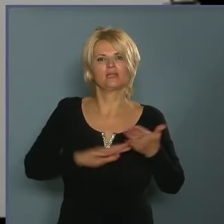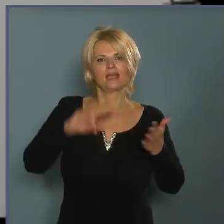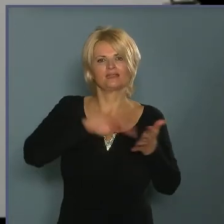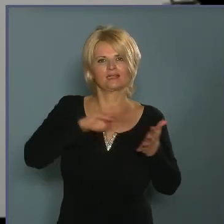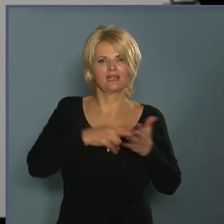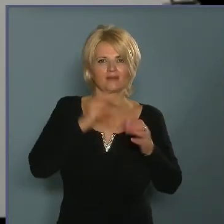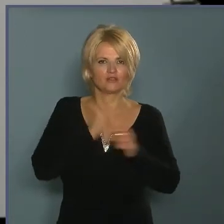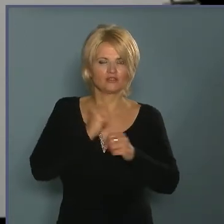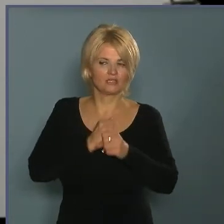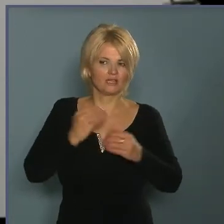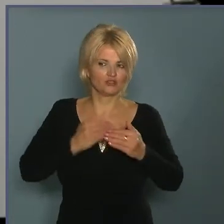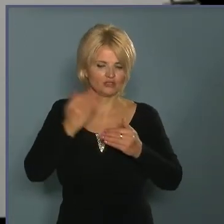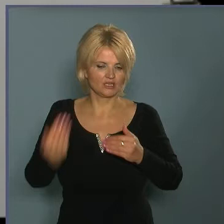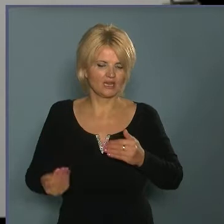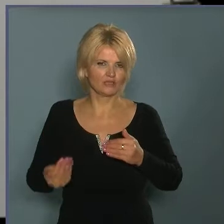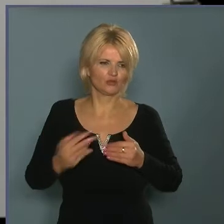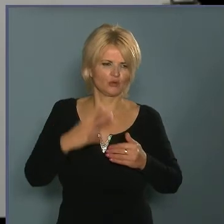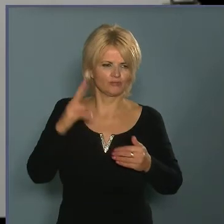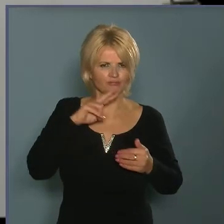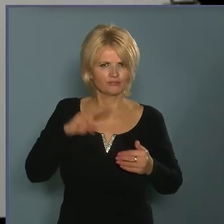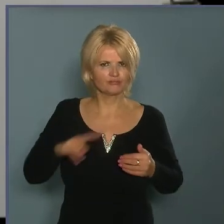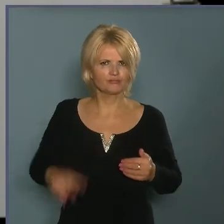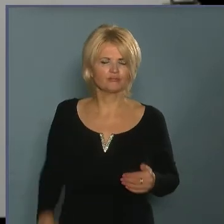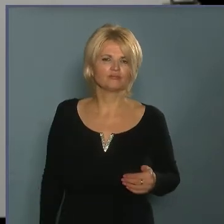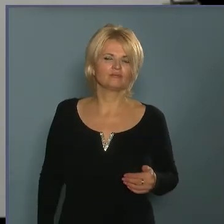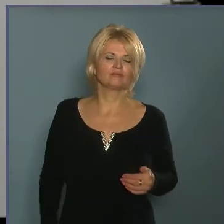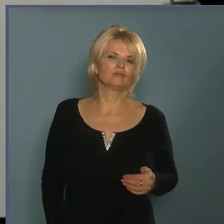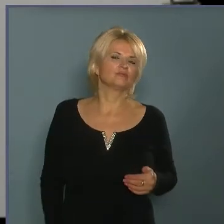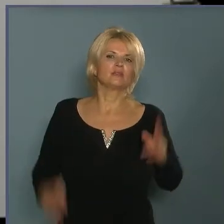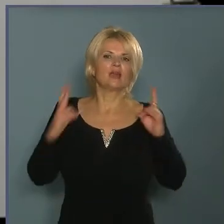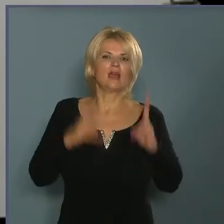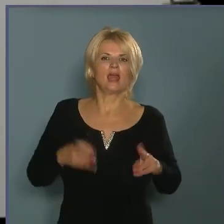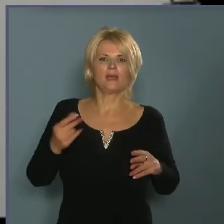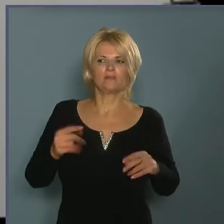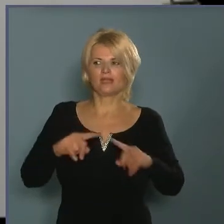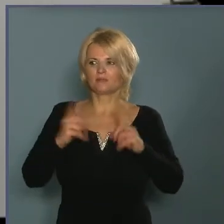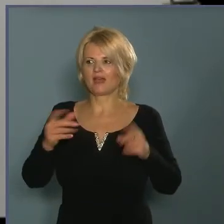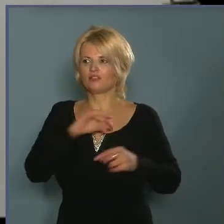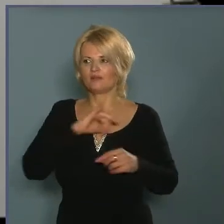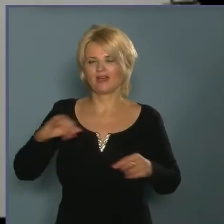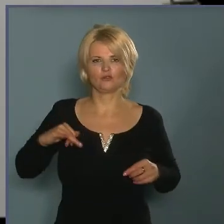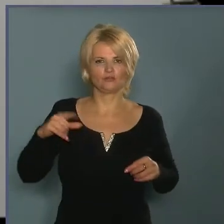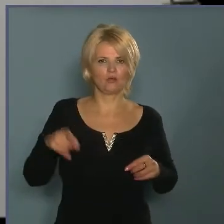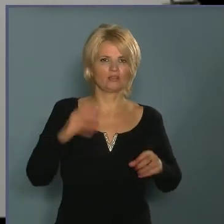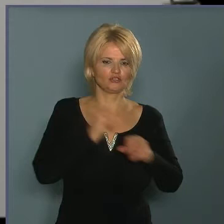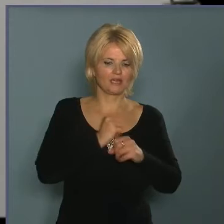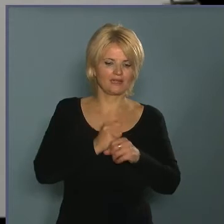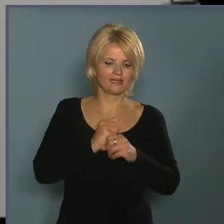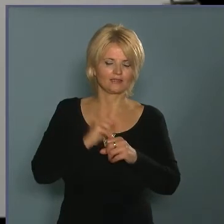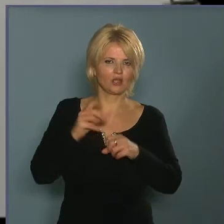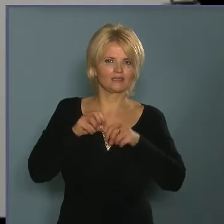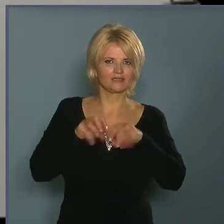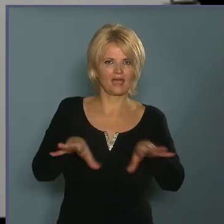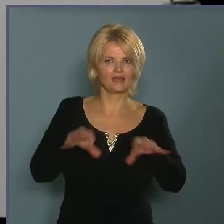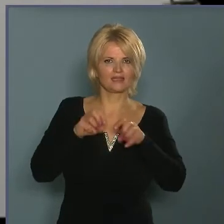ezeket későbbiek folyamán kapcsoljuk egymáshoz. Az is lehet, hogy ezt a pénzt adott esetben egy másik városban állították elő, csak a